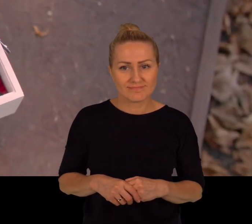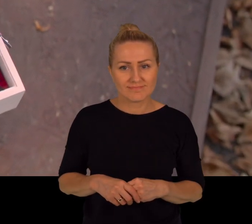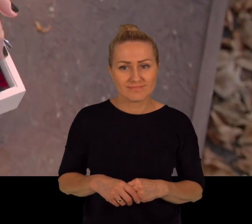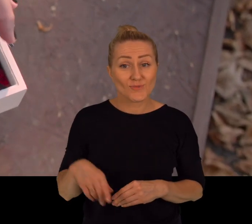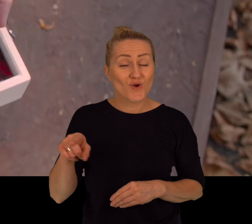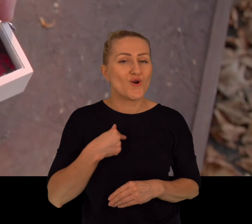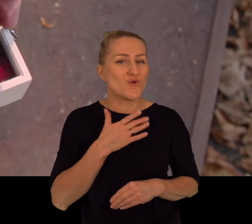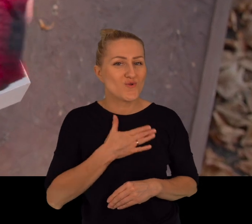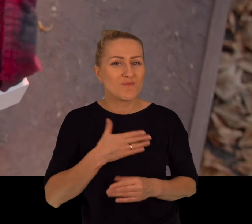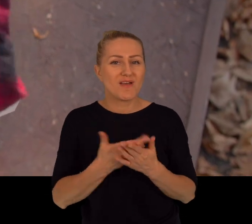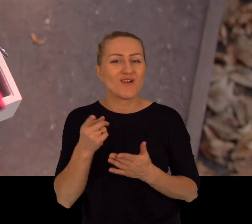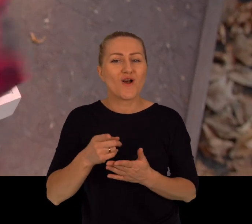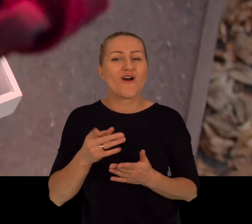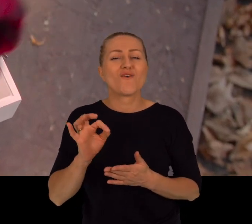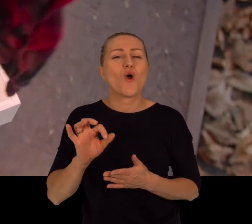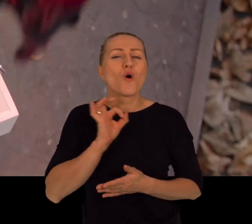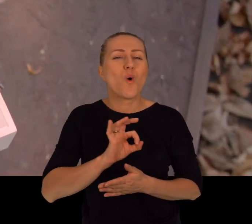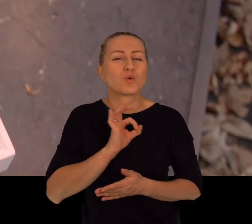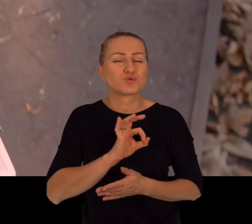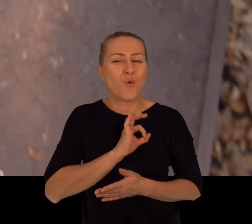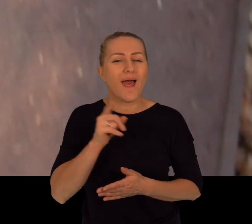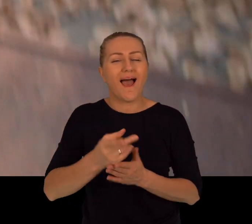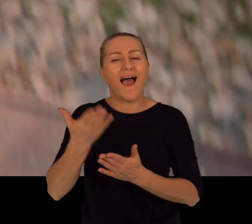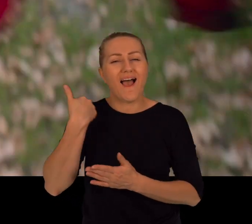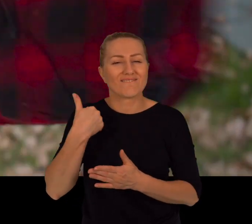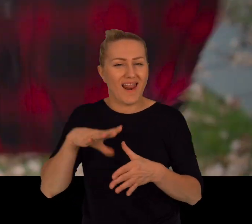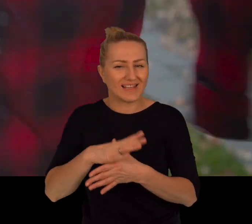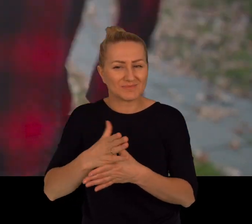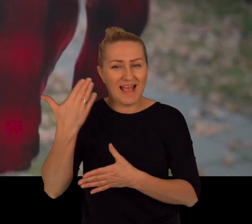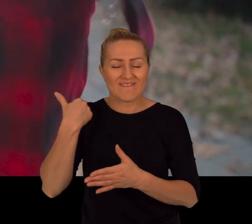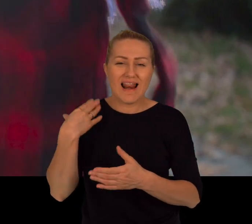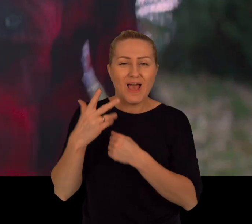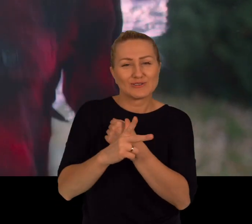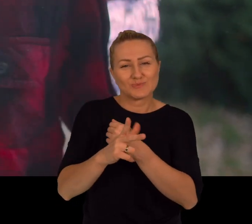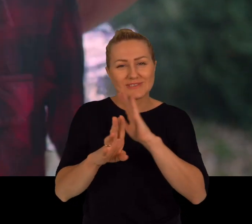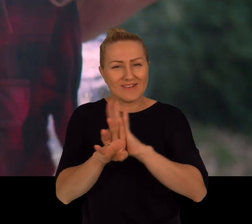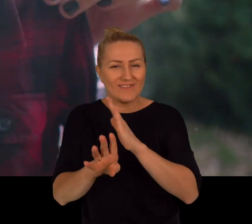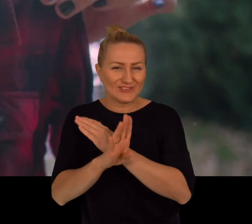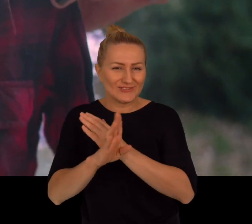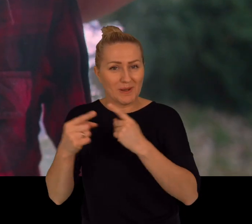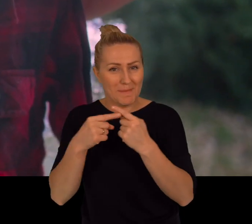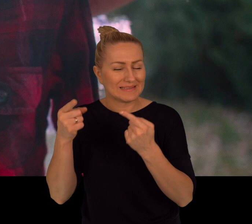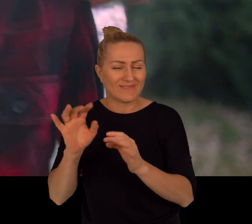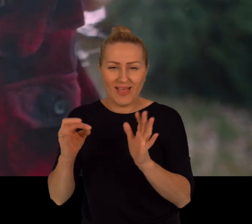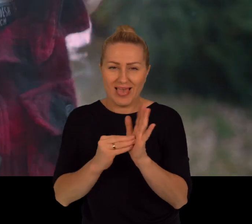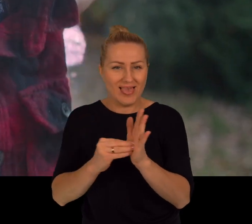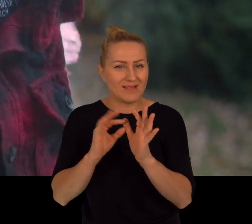A to to lubię, bo to lesbijska koszula lat 60-90. Była z mnie klasyka.